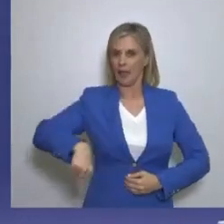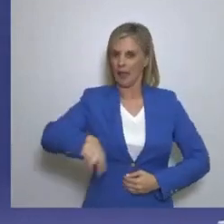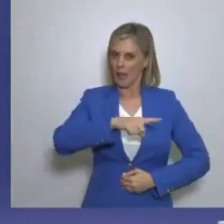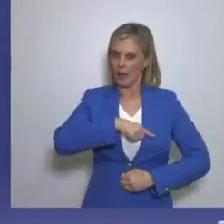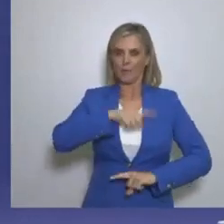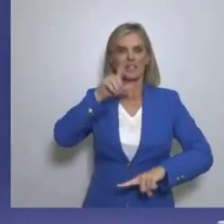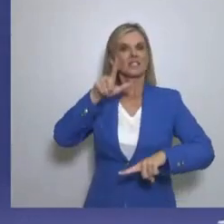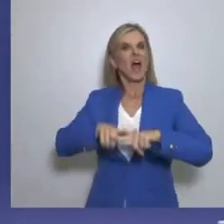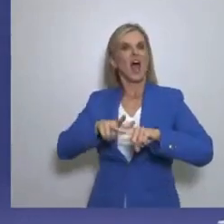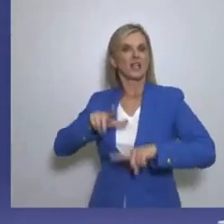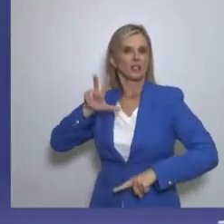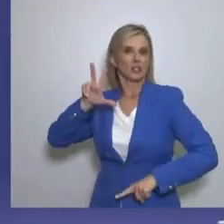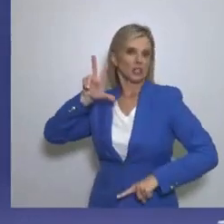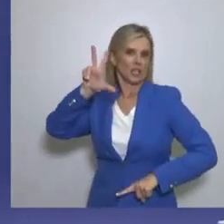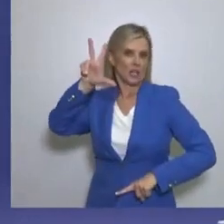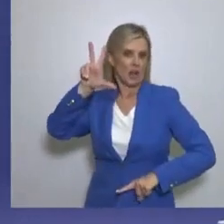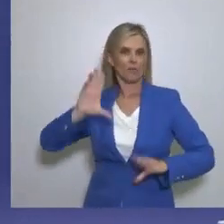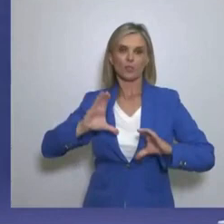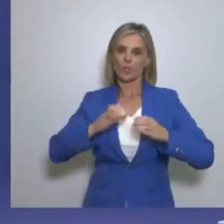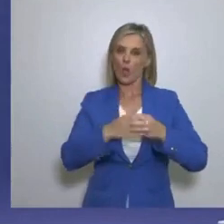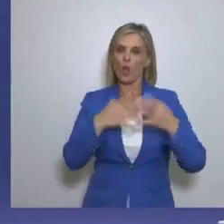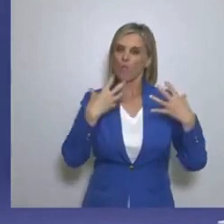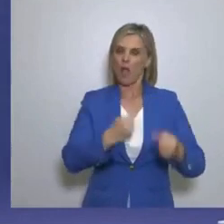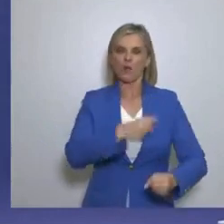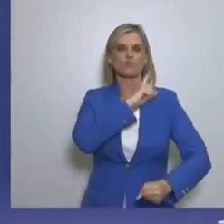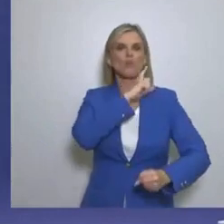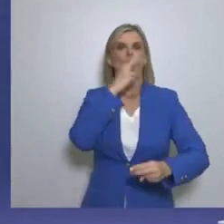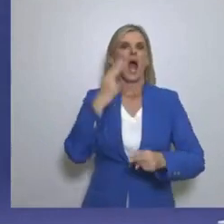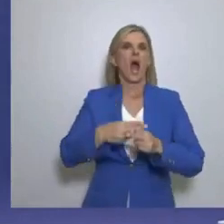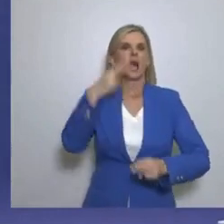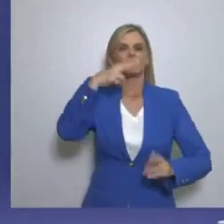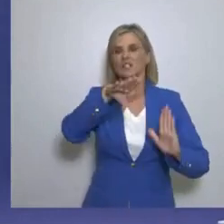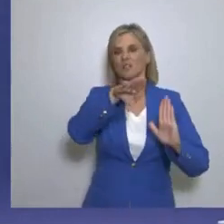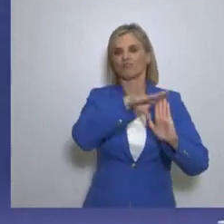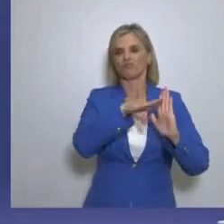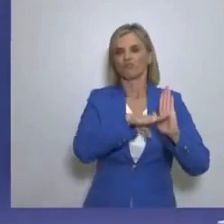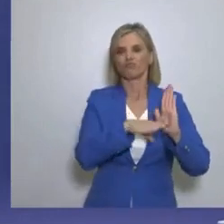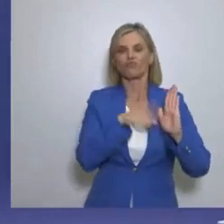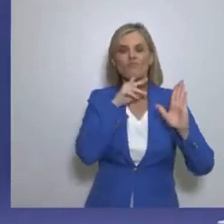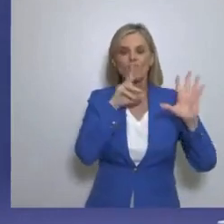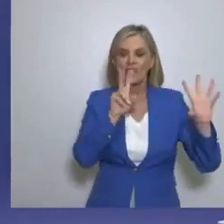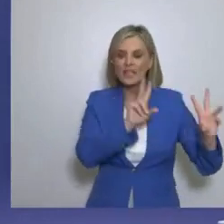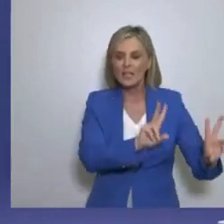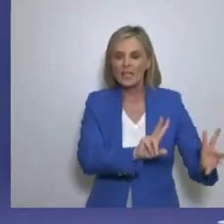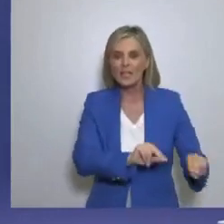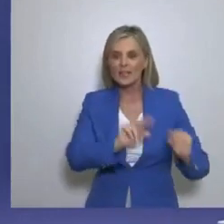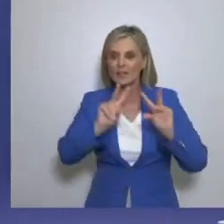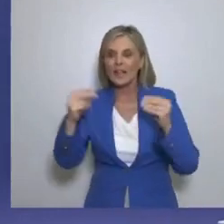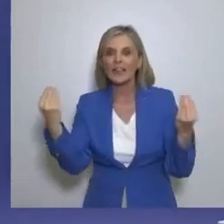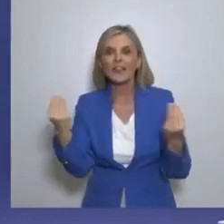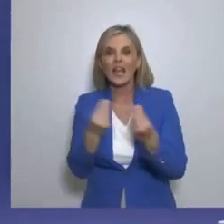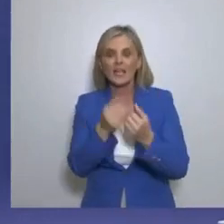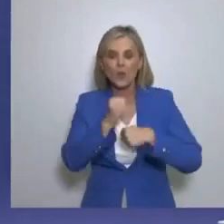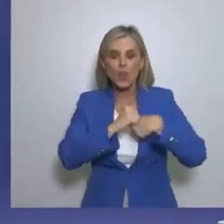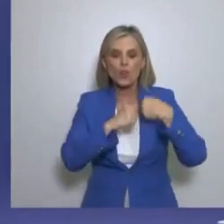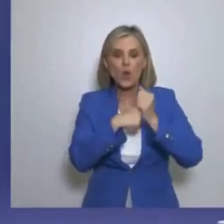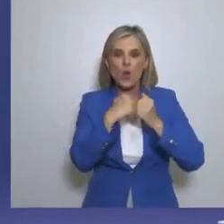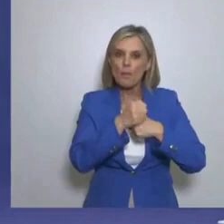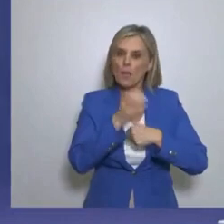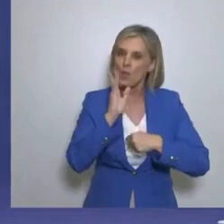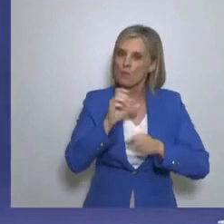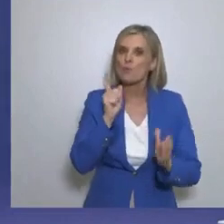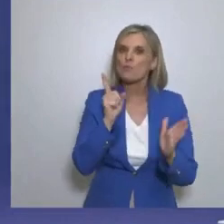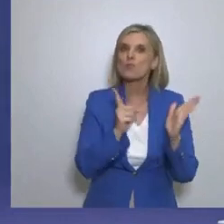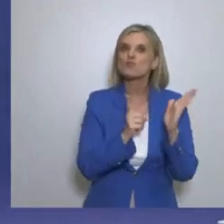Ευχαριστώ. Τις ίδιες οι φυσιολογίες μας, αλλά και δομή της κτίσης μας μπορεί να επιφέρει νόμους και να μονομοθετήσει